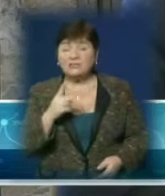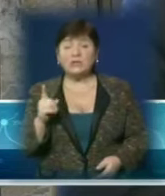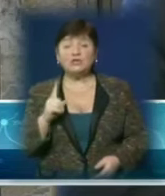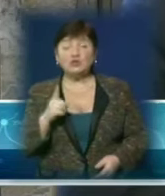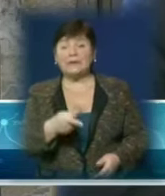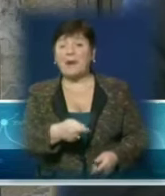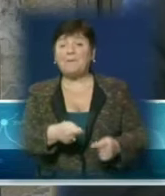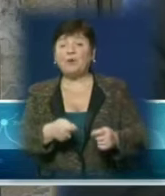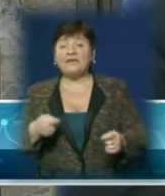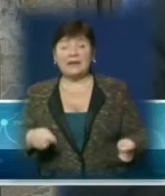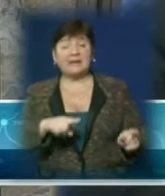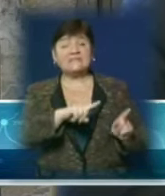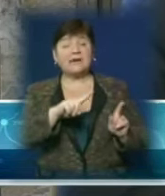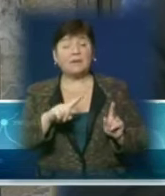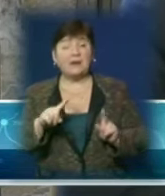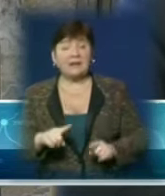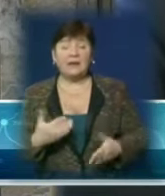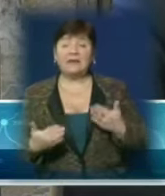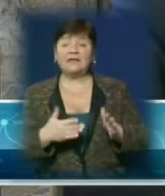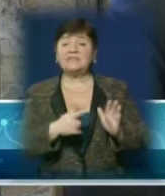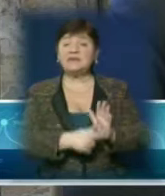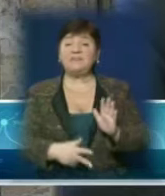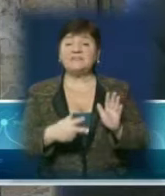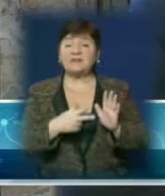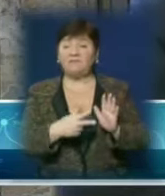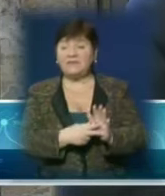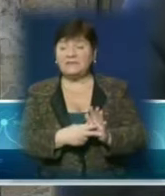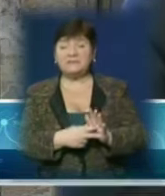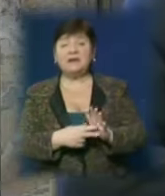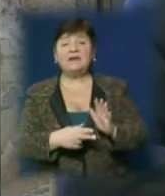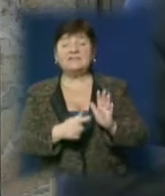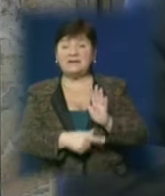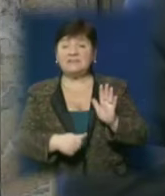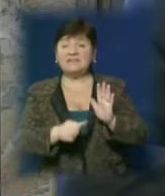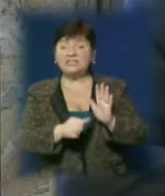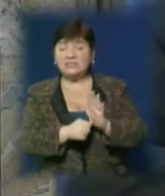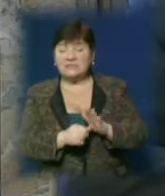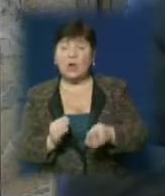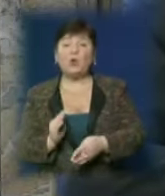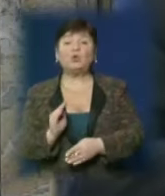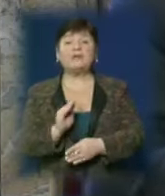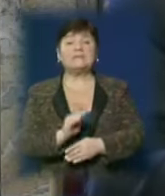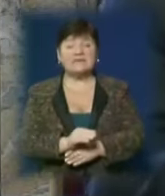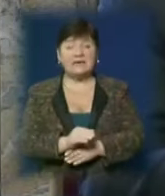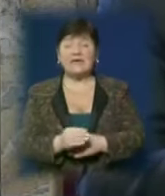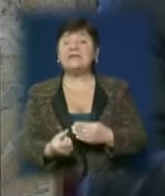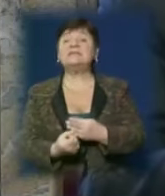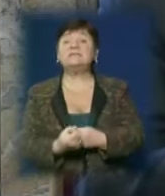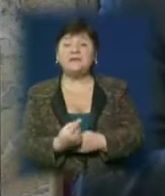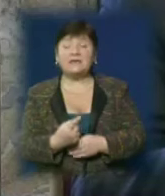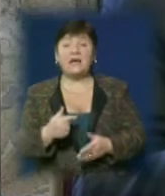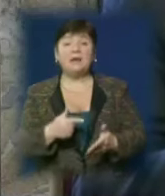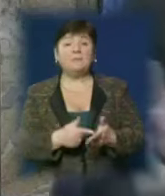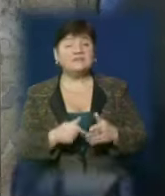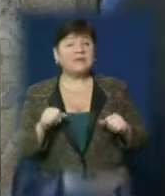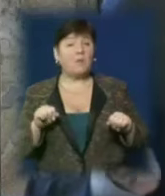потягне в Закарпатті які 76-80-х дотаційні, звідки місто